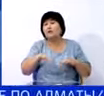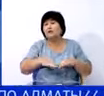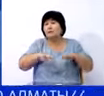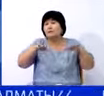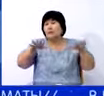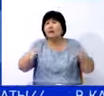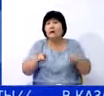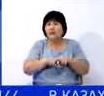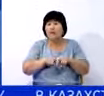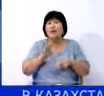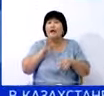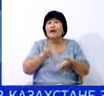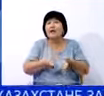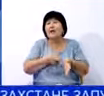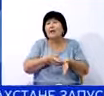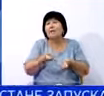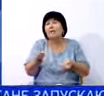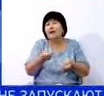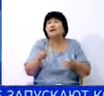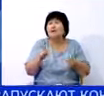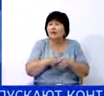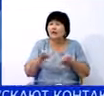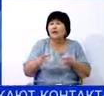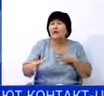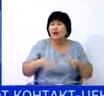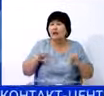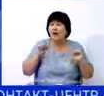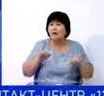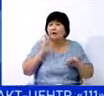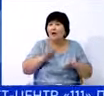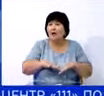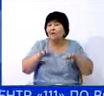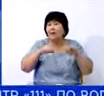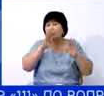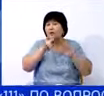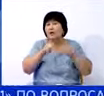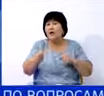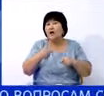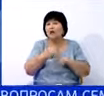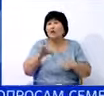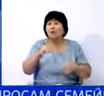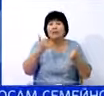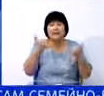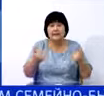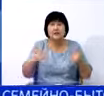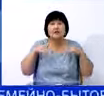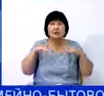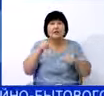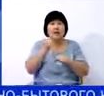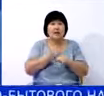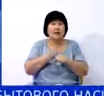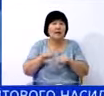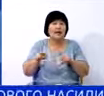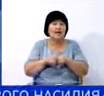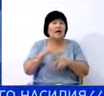Поэтому, несмотря на маломодье, нужно быть готовыми к возможным паводкам. Под контролем Акима области уже сейчас прорабатываются меры